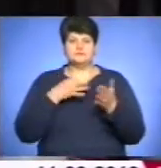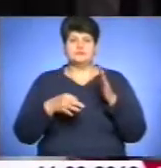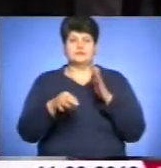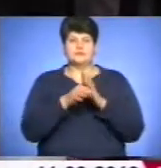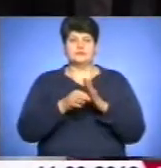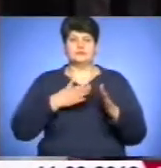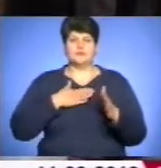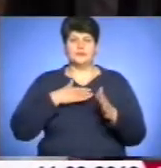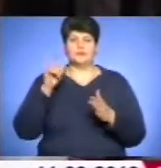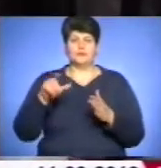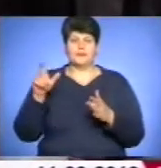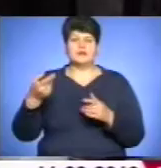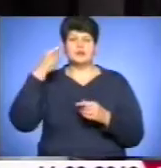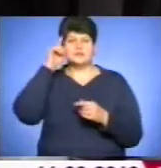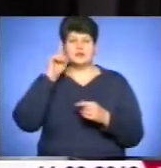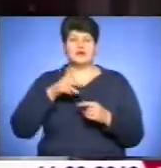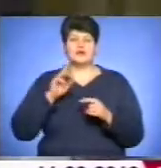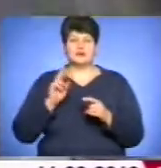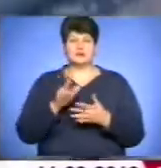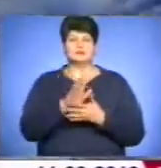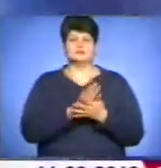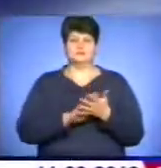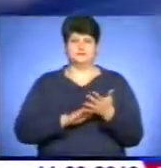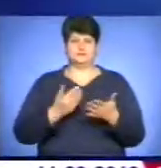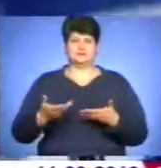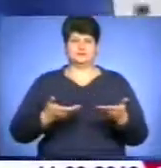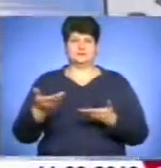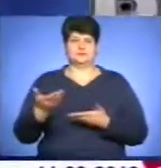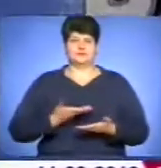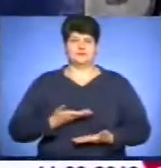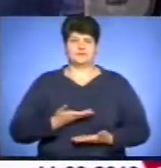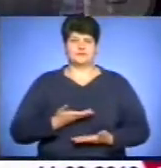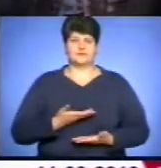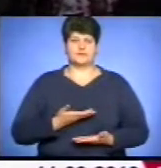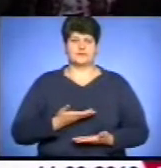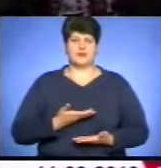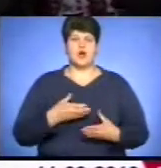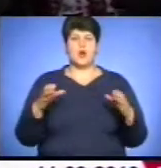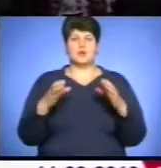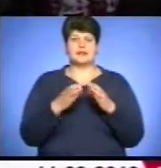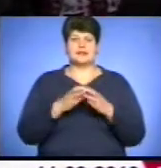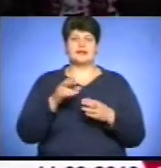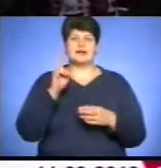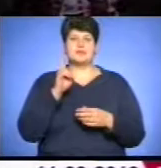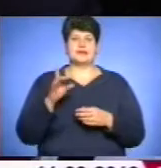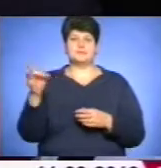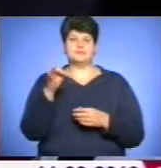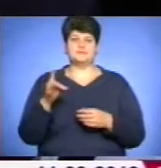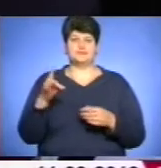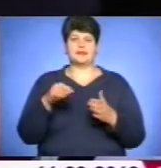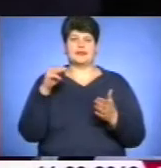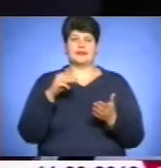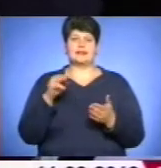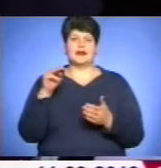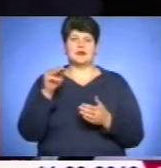людям, щоб вони знали, як далі йти по життю. А колективи Кременецького району Тарасові Шевченку присвятили